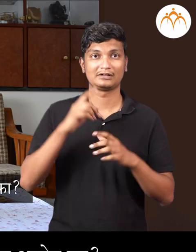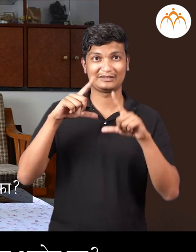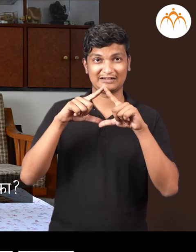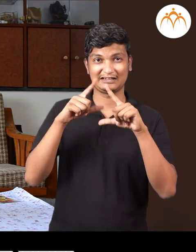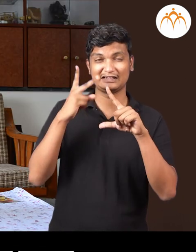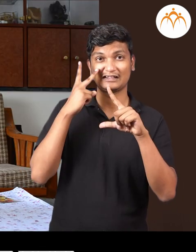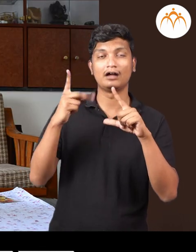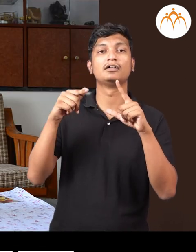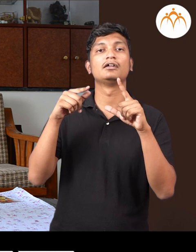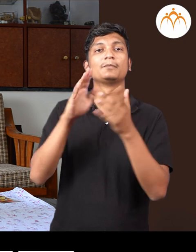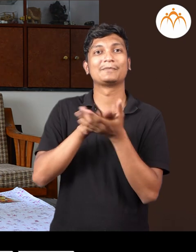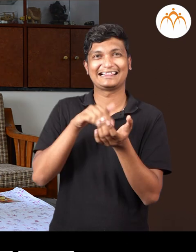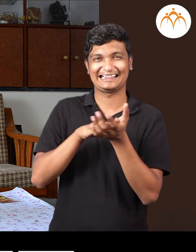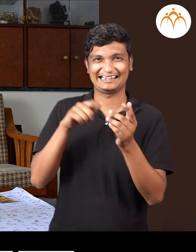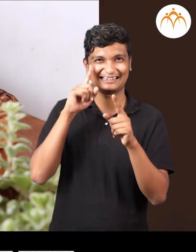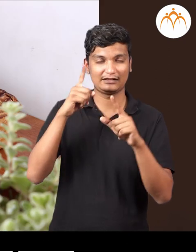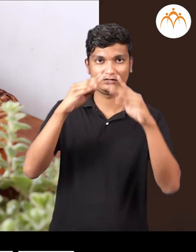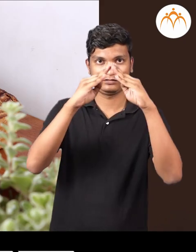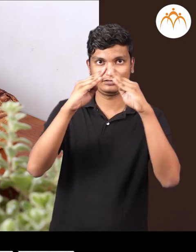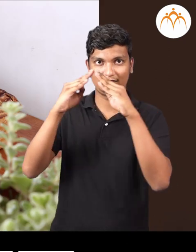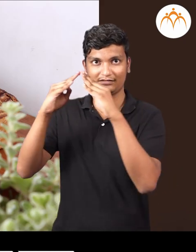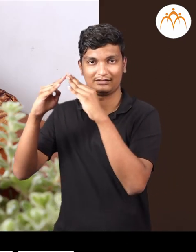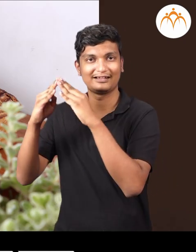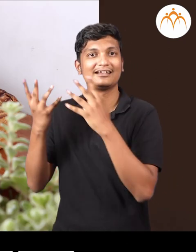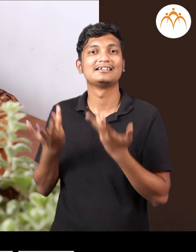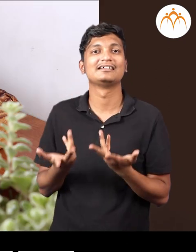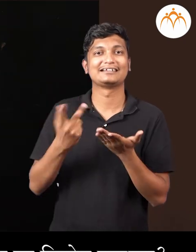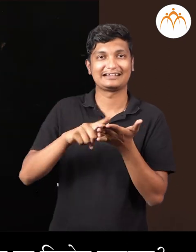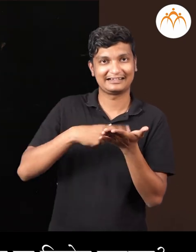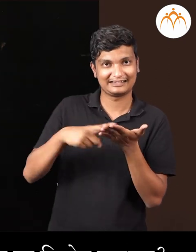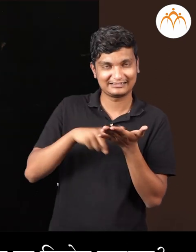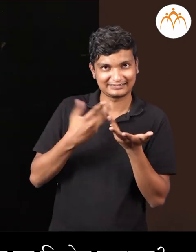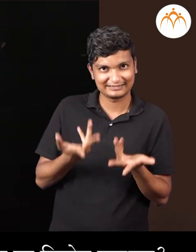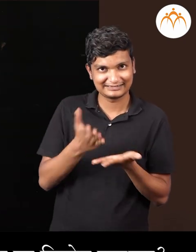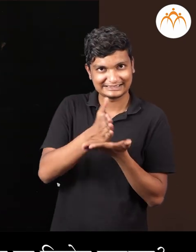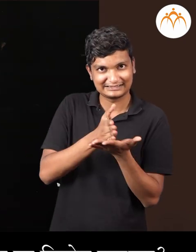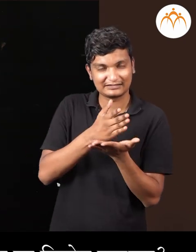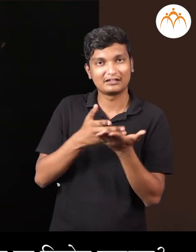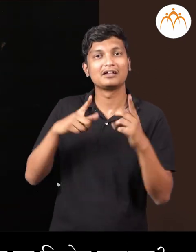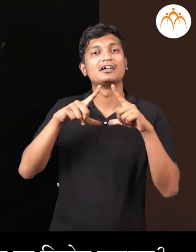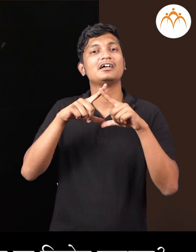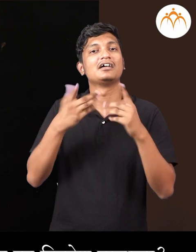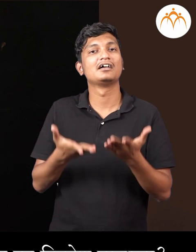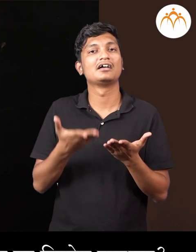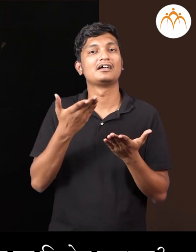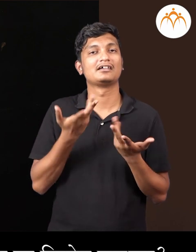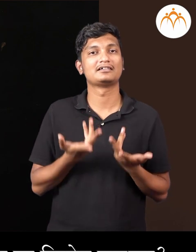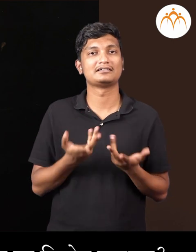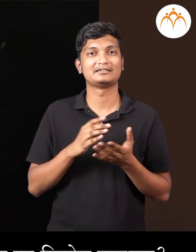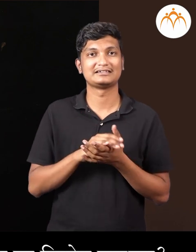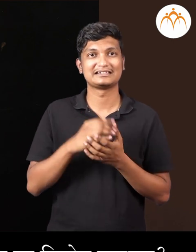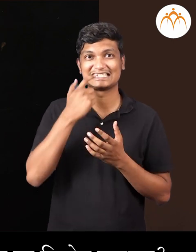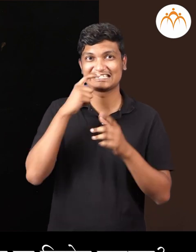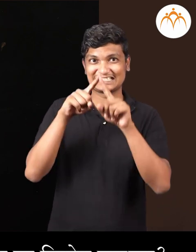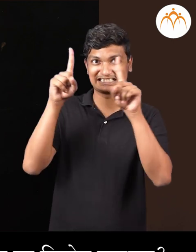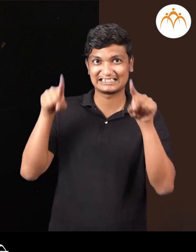काते, पत्यांचा भंगला करताना, सैंड्वीच खाताना, एक कागदाचा चावरस घेतला, आता याद दिस्तोय का